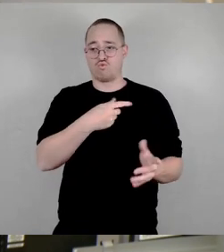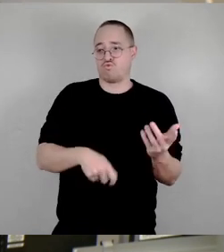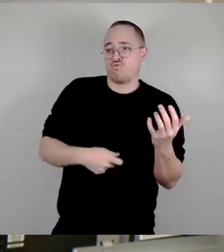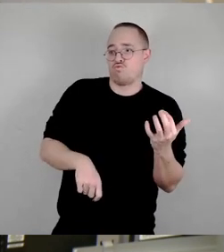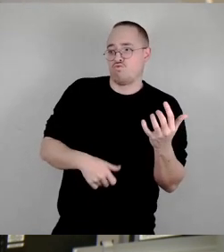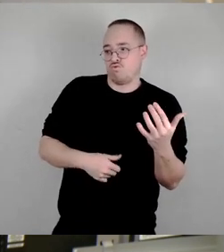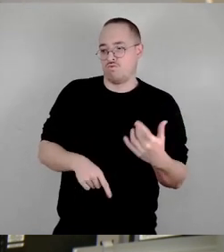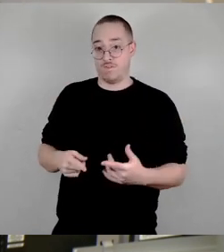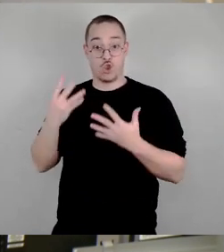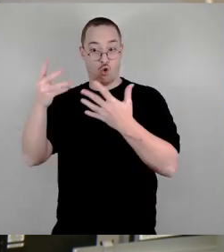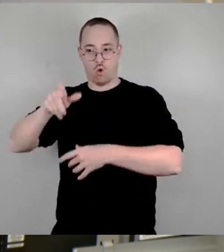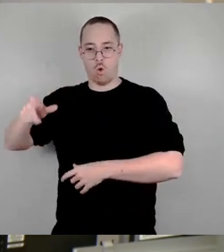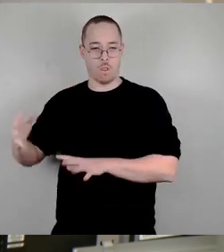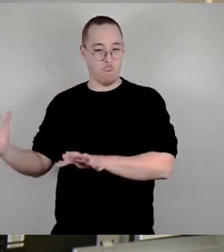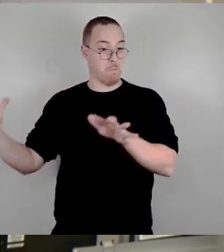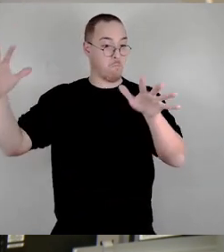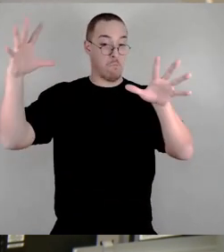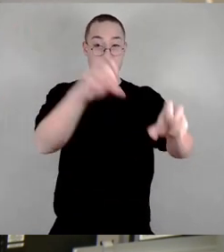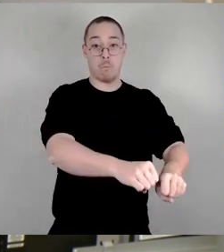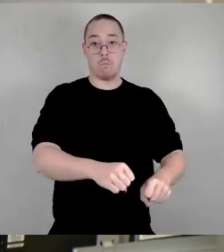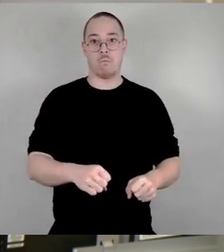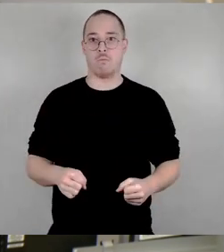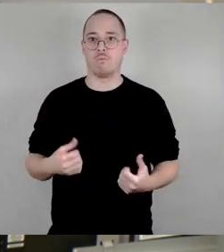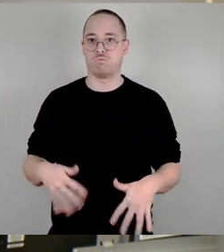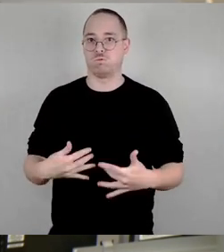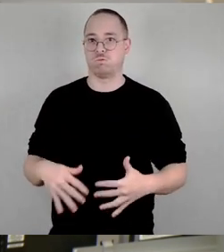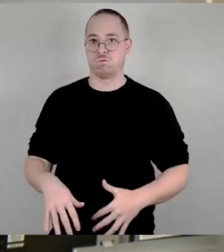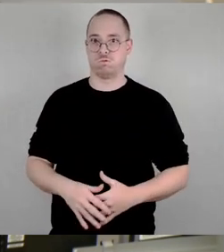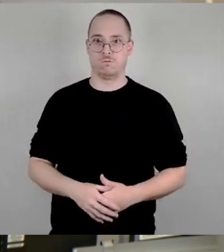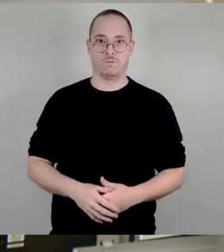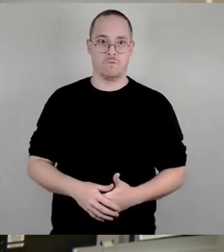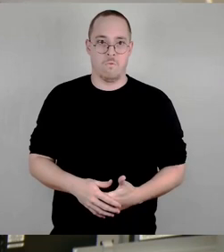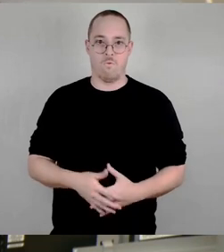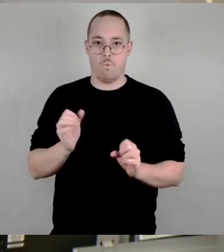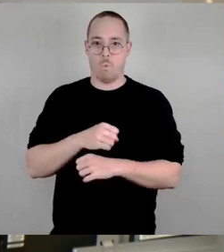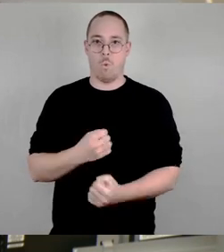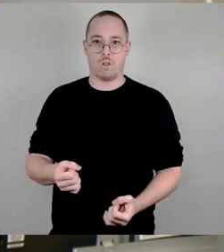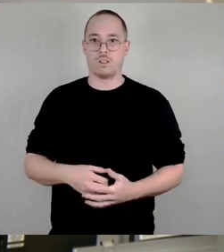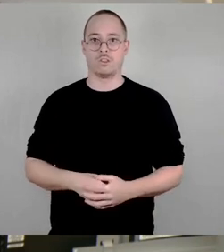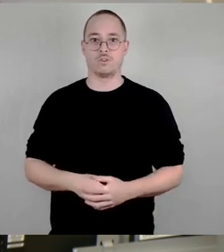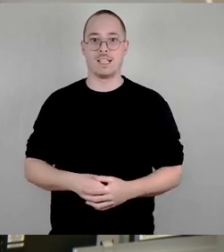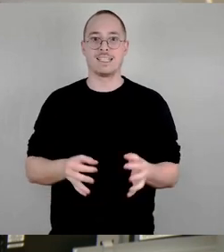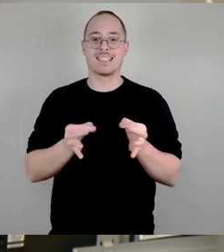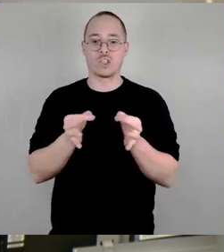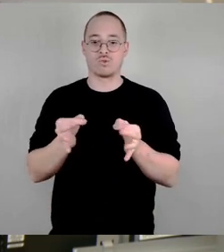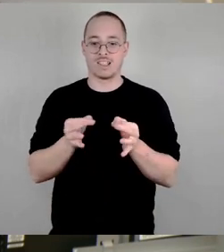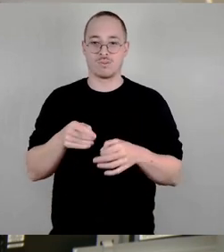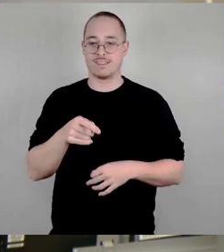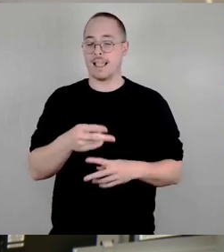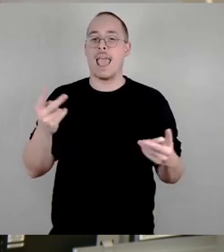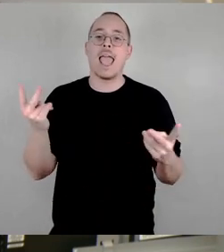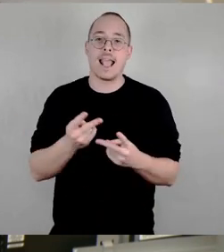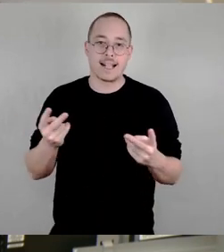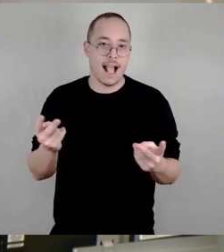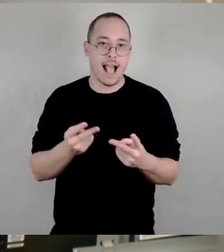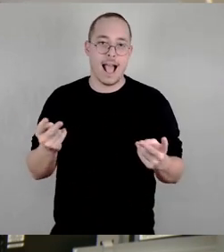Seit Jahren unmöglich. Es ist völlig egal, welche Satzung dieser minderbemittelte Stadtrat in seinem Eifer es den